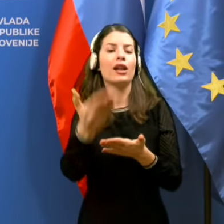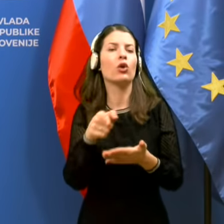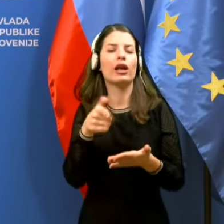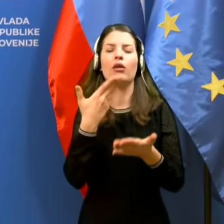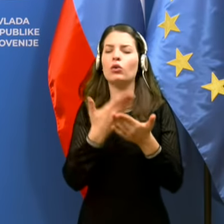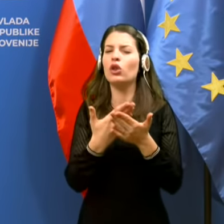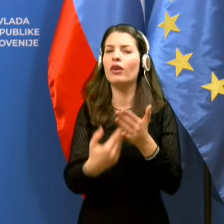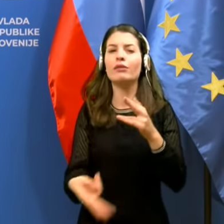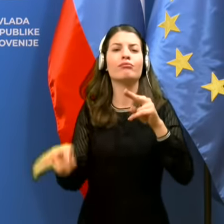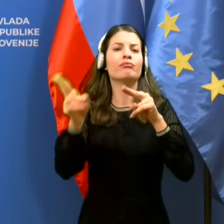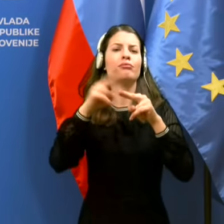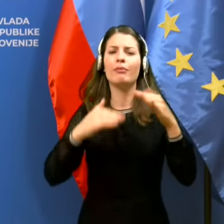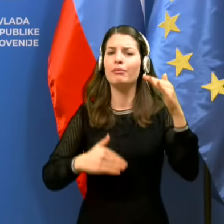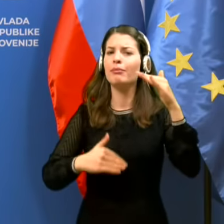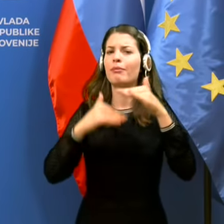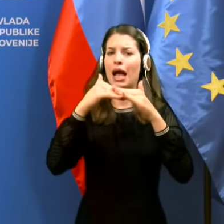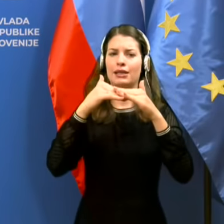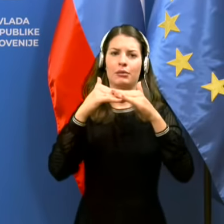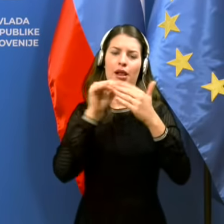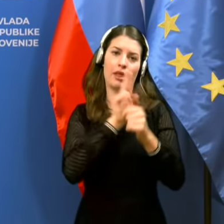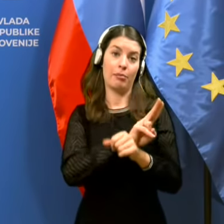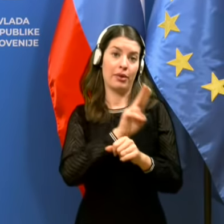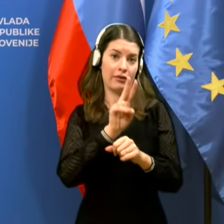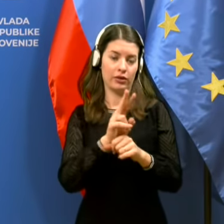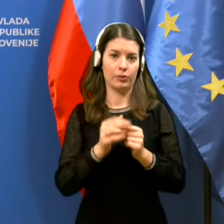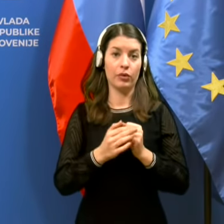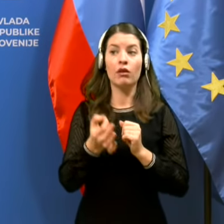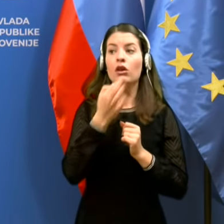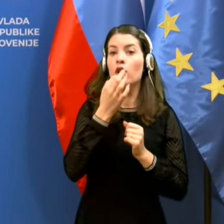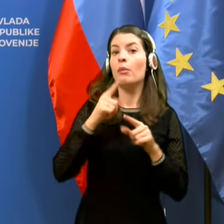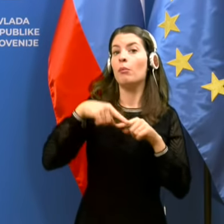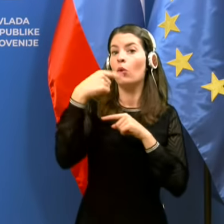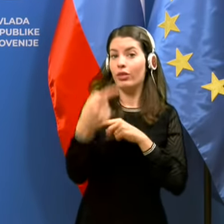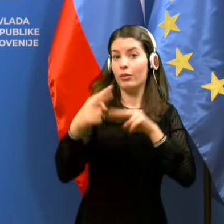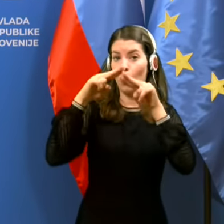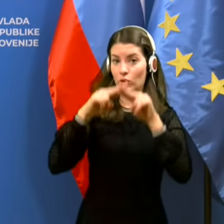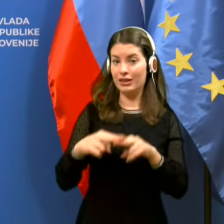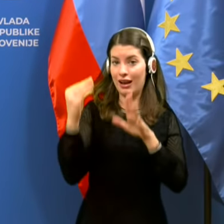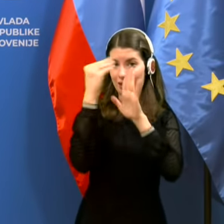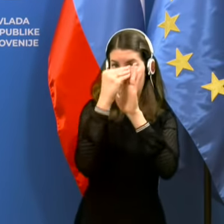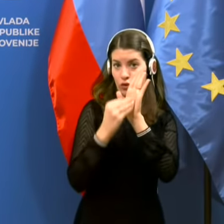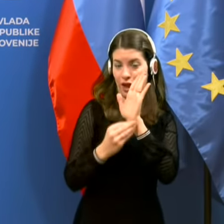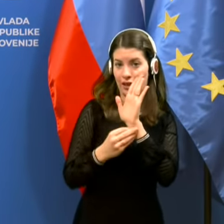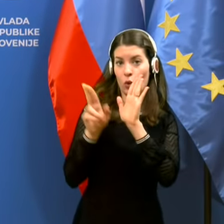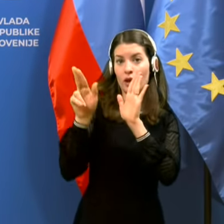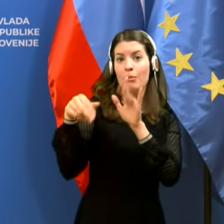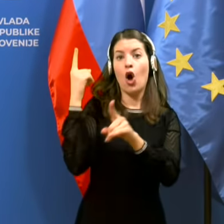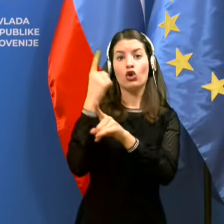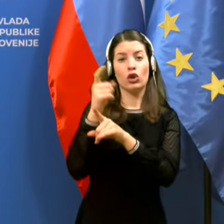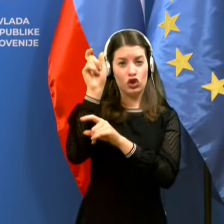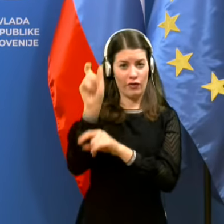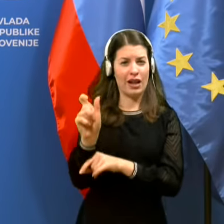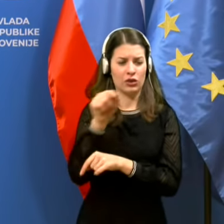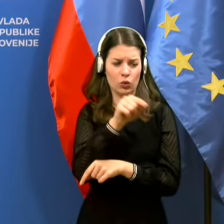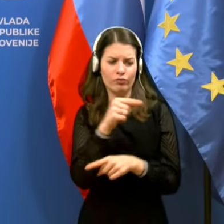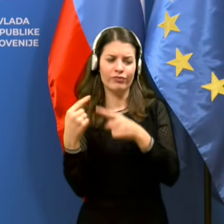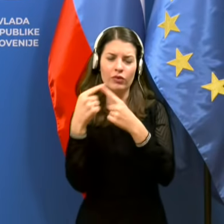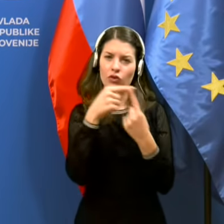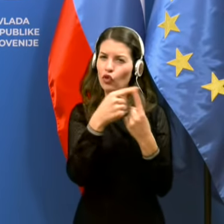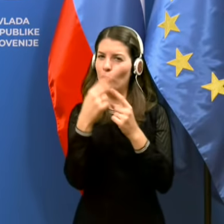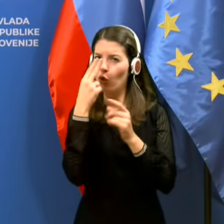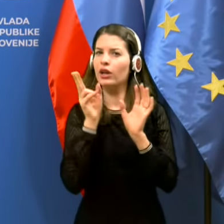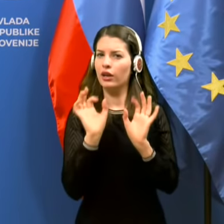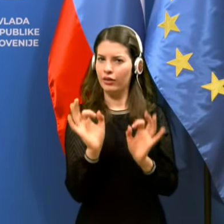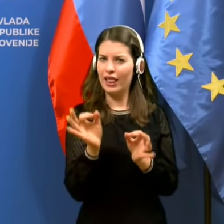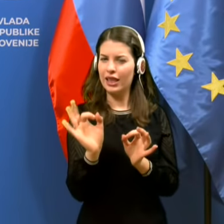previdnosti. Če pa potem so drugi podatki, ki jih imajo pač odločevalci, bojo izkazali, da je vseeno dvom v kvaliteti, pa seveda je jasno,